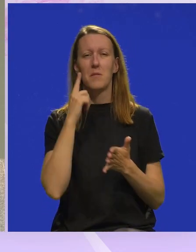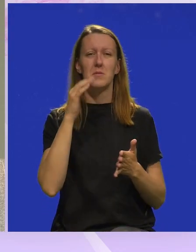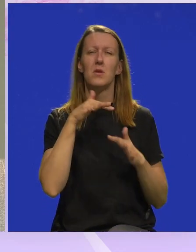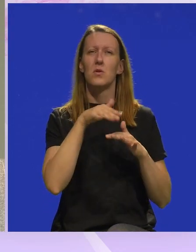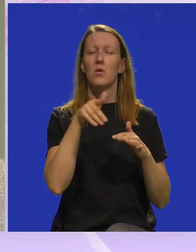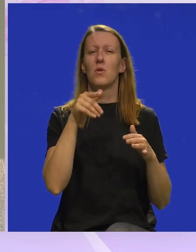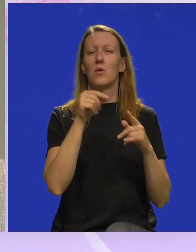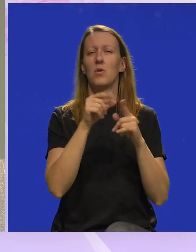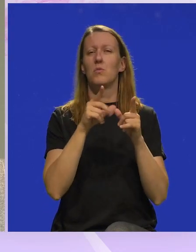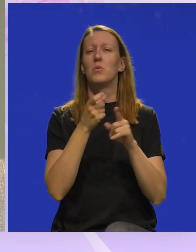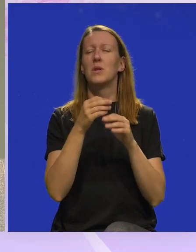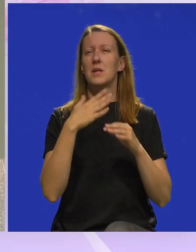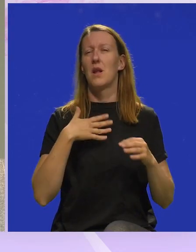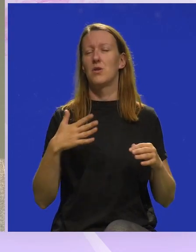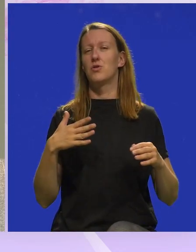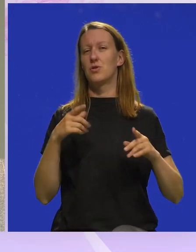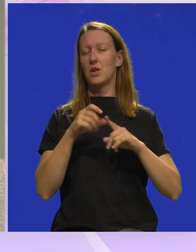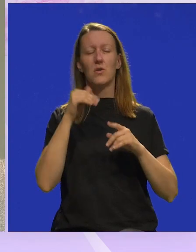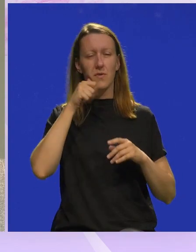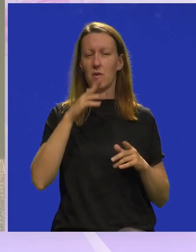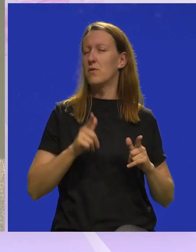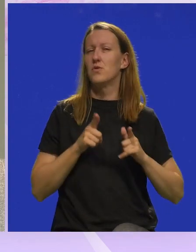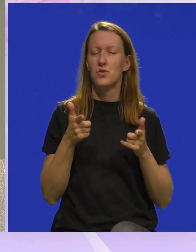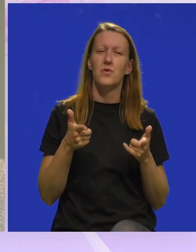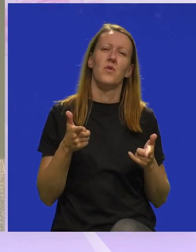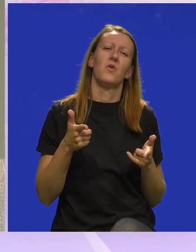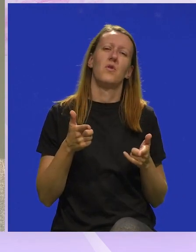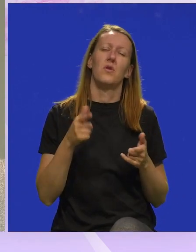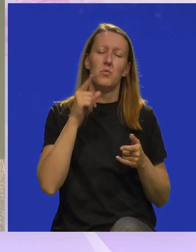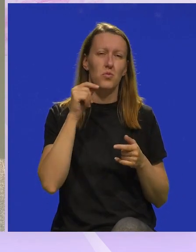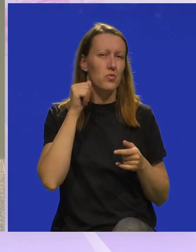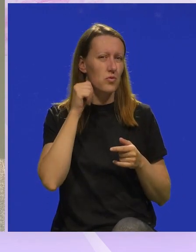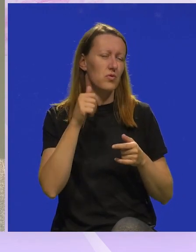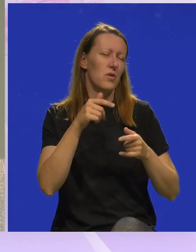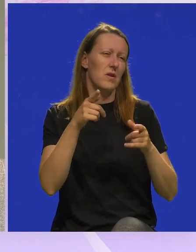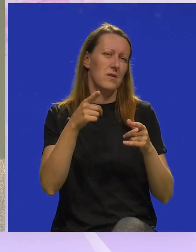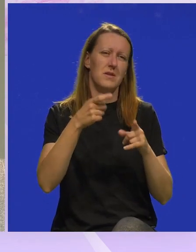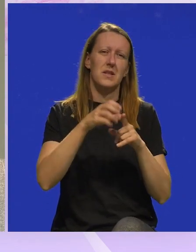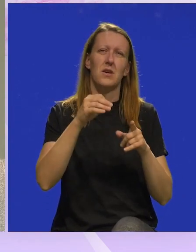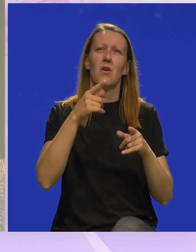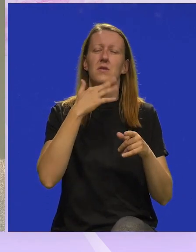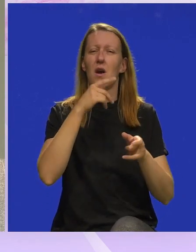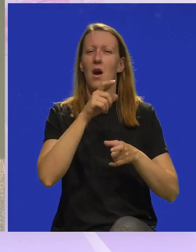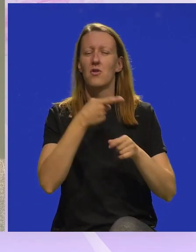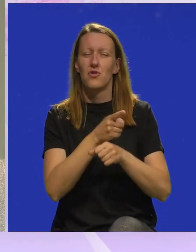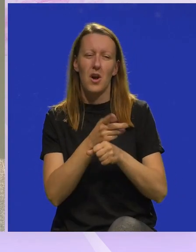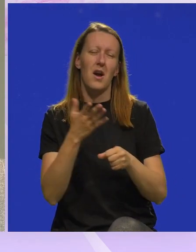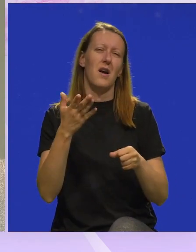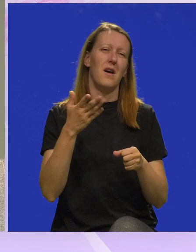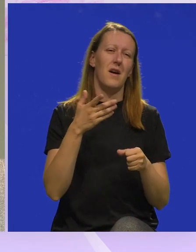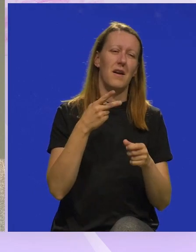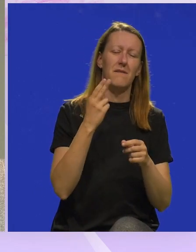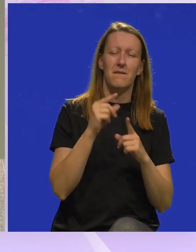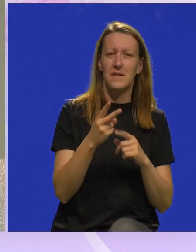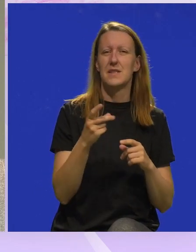mislim da su punice u stvari dio našeg svakodnevnog života. Pogotovo u muškom rodu su dio tračeva, zafrkancije, štoseva,